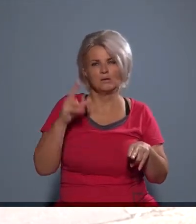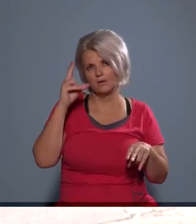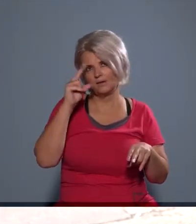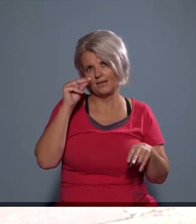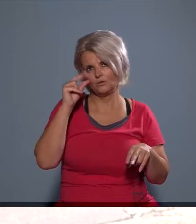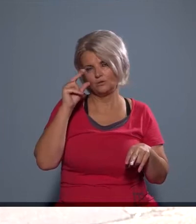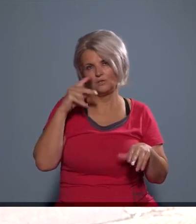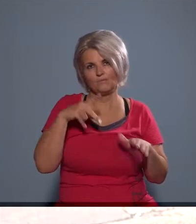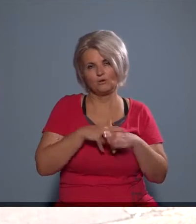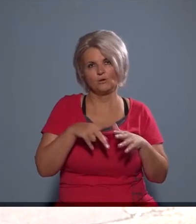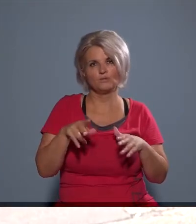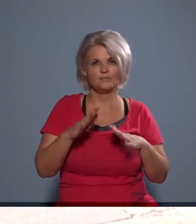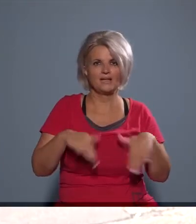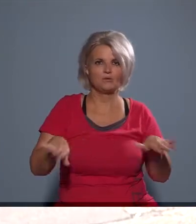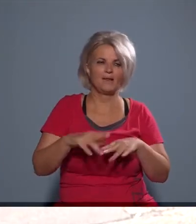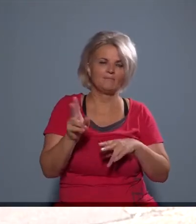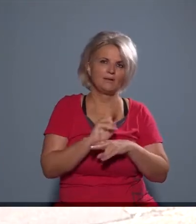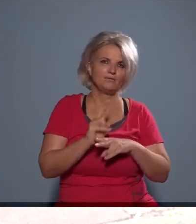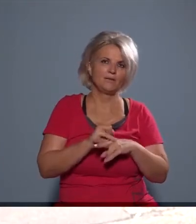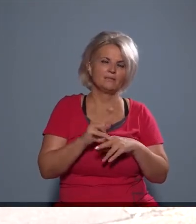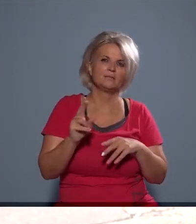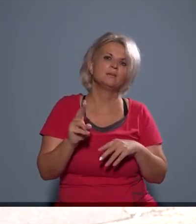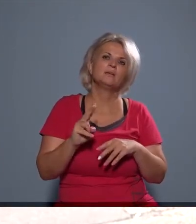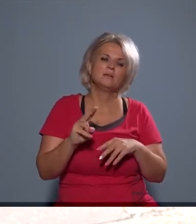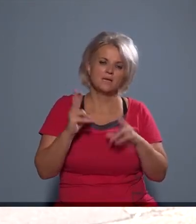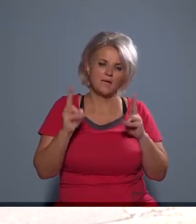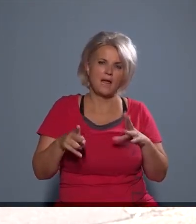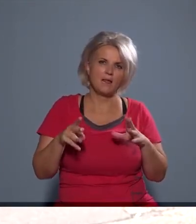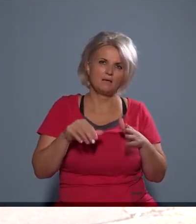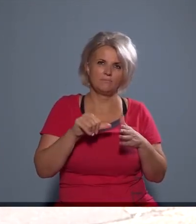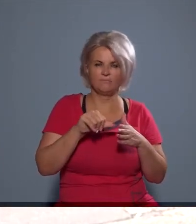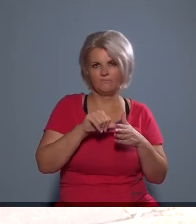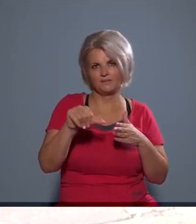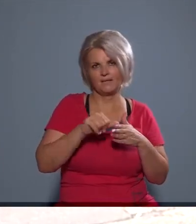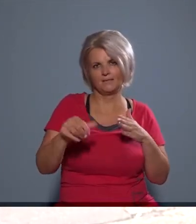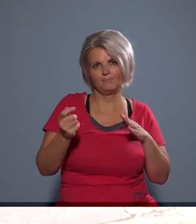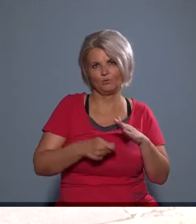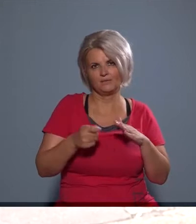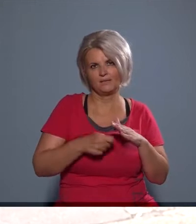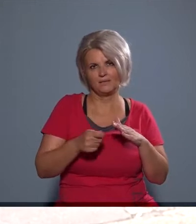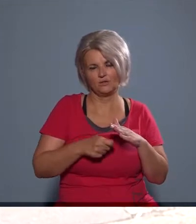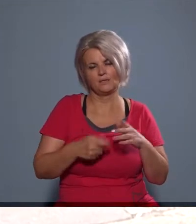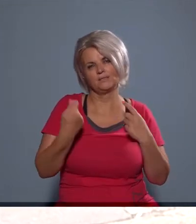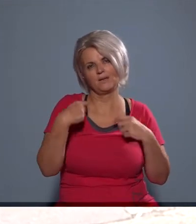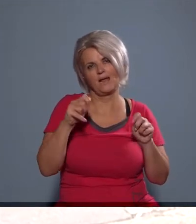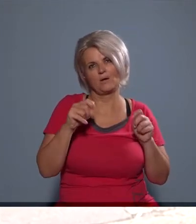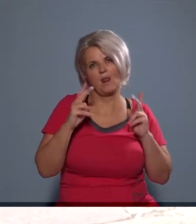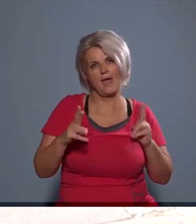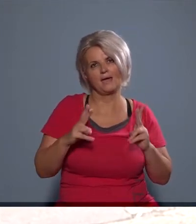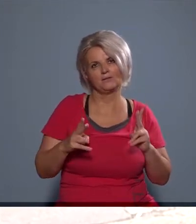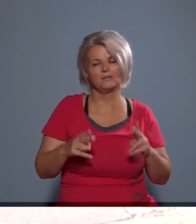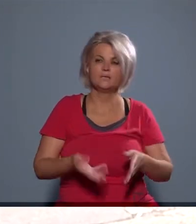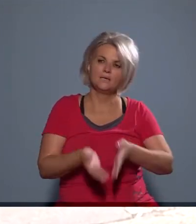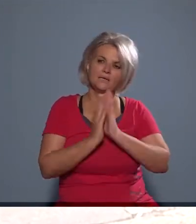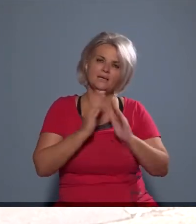hogyha jön egy rendőrség, egy köztetfejlőző ellenőrzés, akkor komoly pénzbérságot kell fizetnie. Tehát a kényelemodott esetben nagyon sokba kerülhet neki.